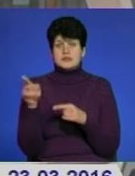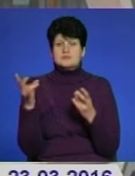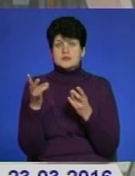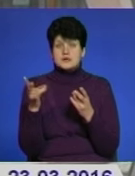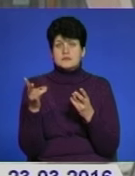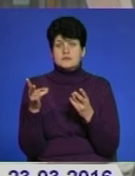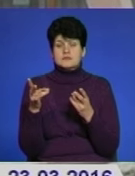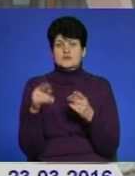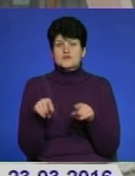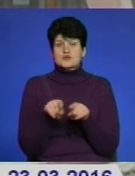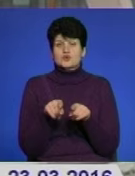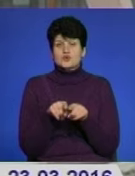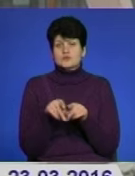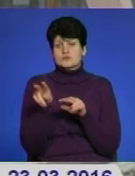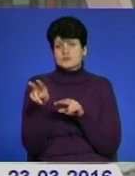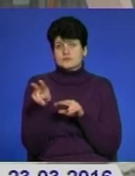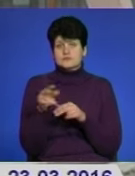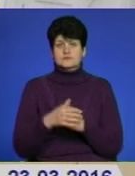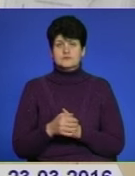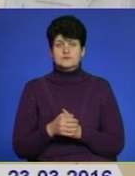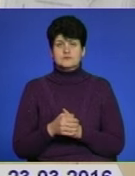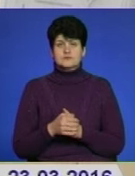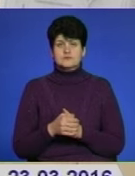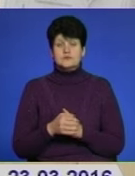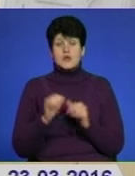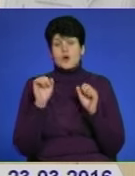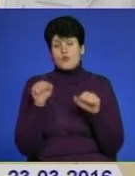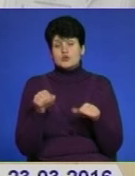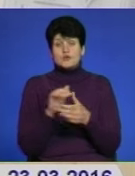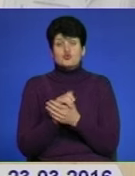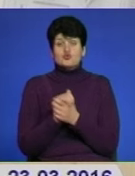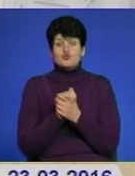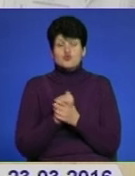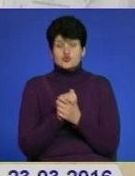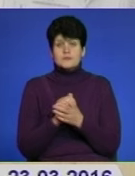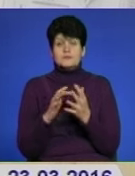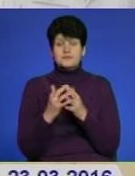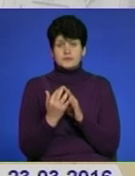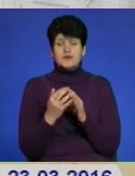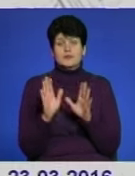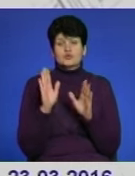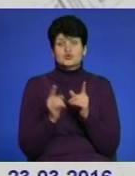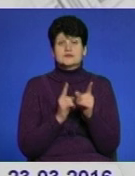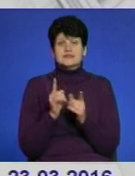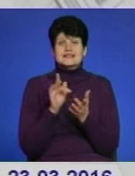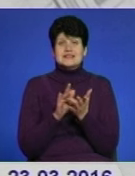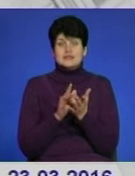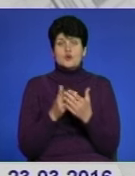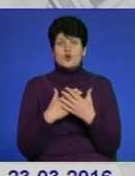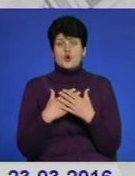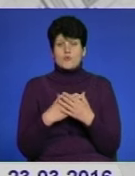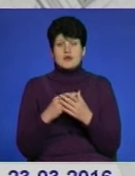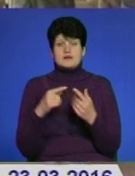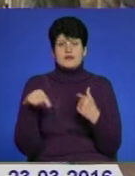треба дивитись, доглядати. Ймовірно, дружба у ході адміністративної реформи буде центром громади